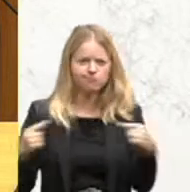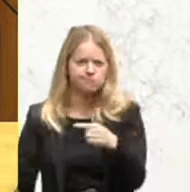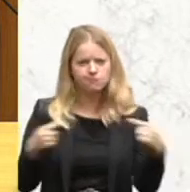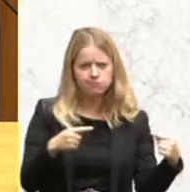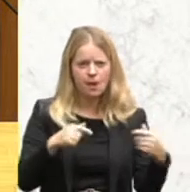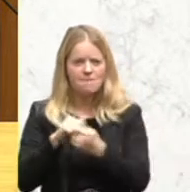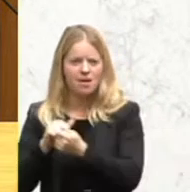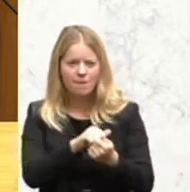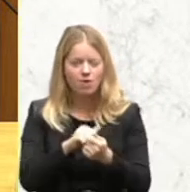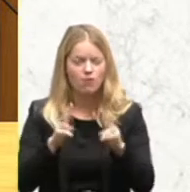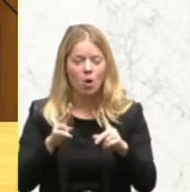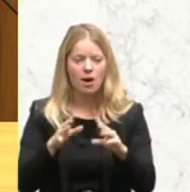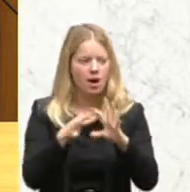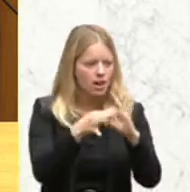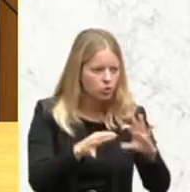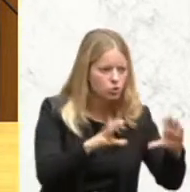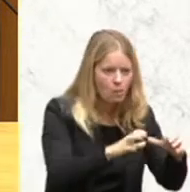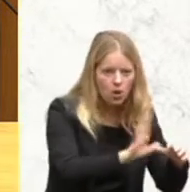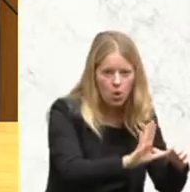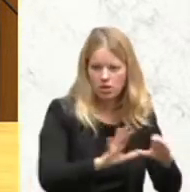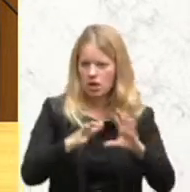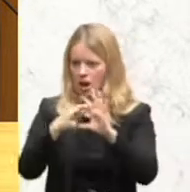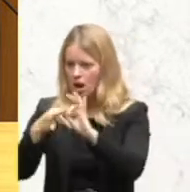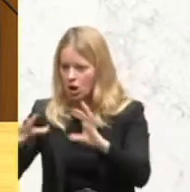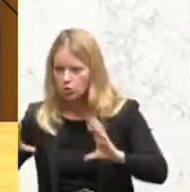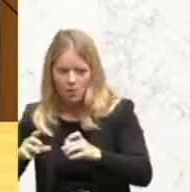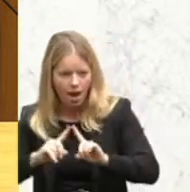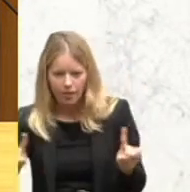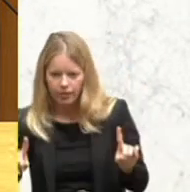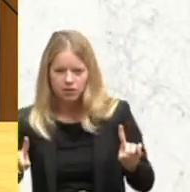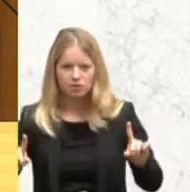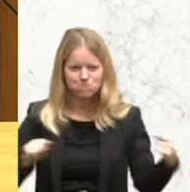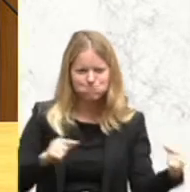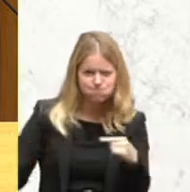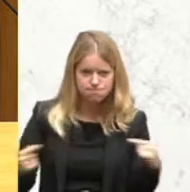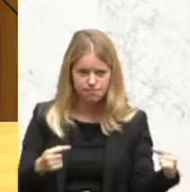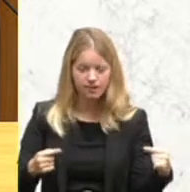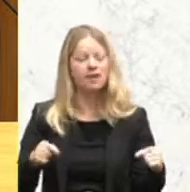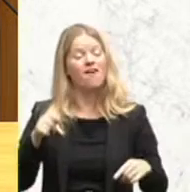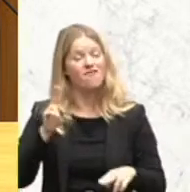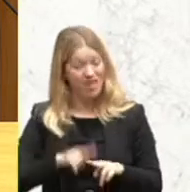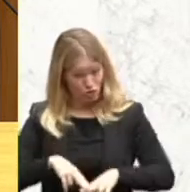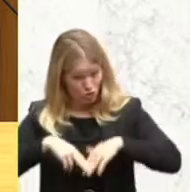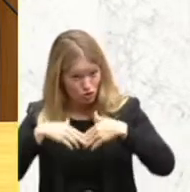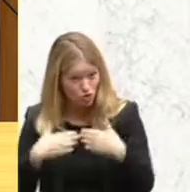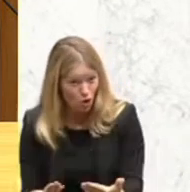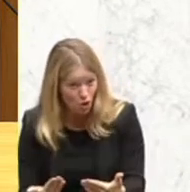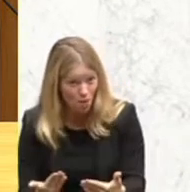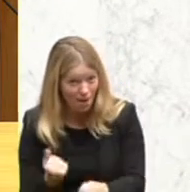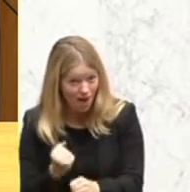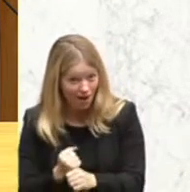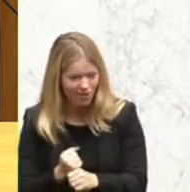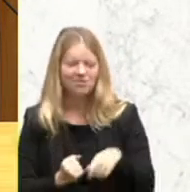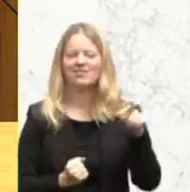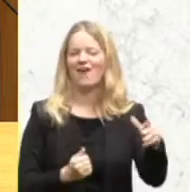einer Religionsgruppe zugehört und der andere einer anderen. Genau diesen Gefallen sollten wir diesen